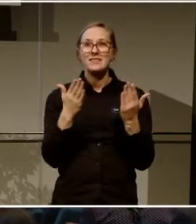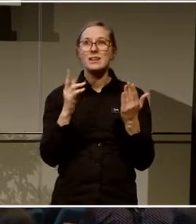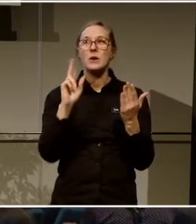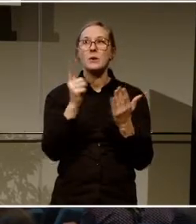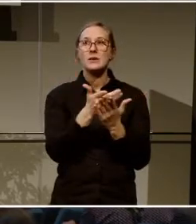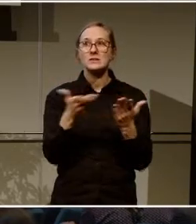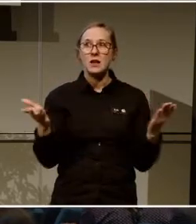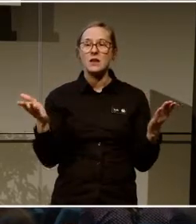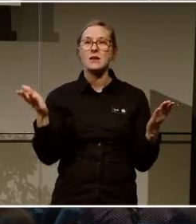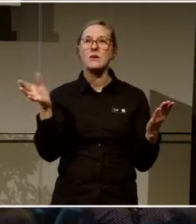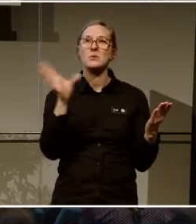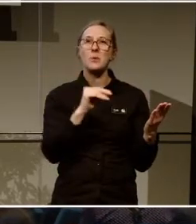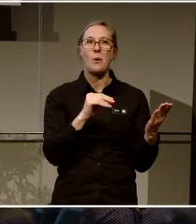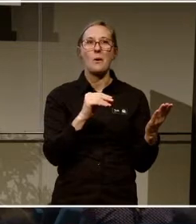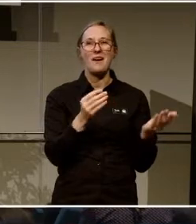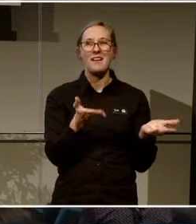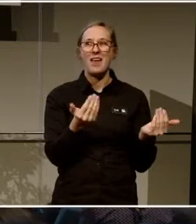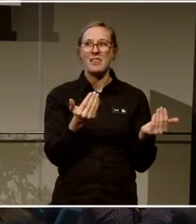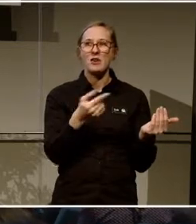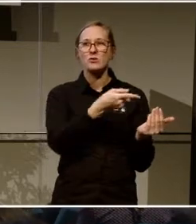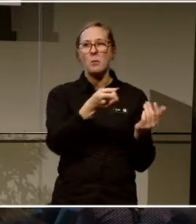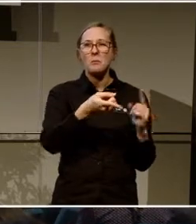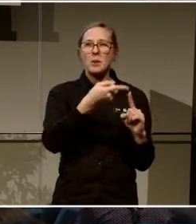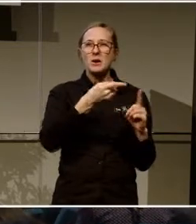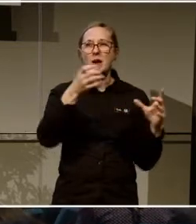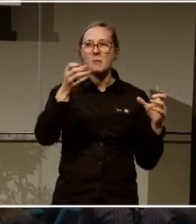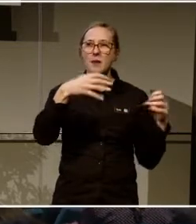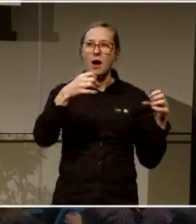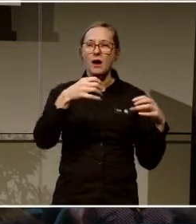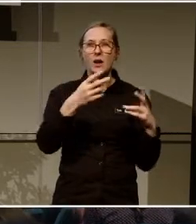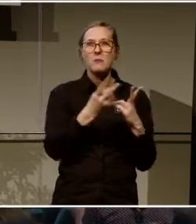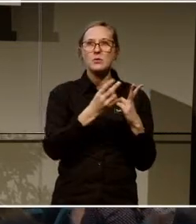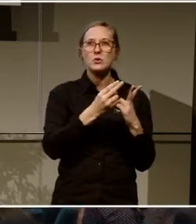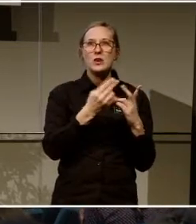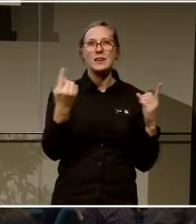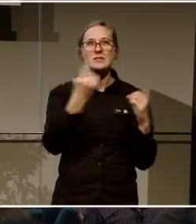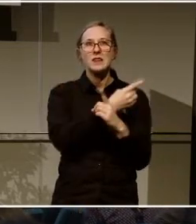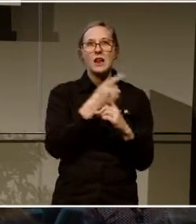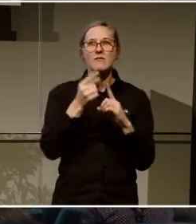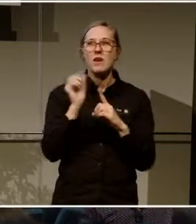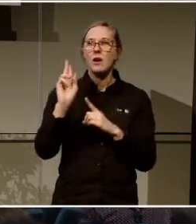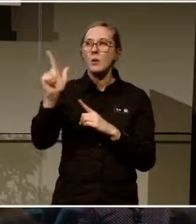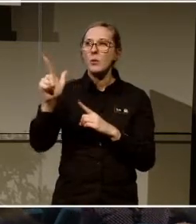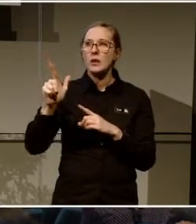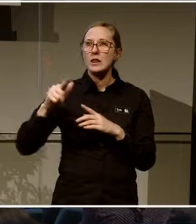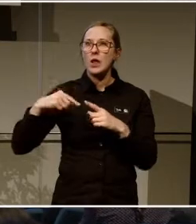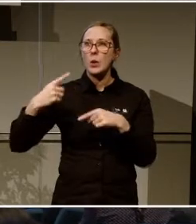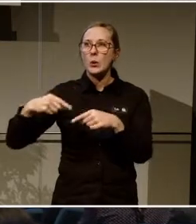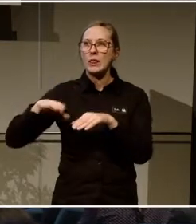blir det lättare för utställarna som har börjat packa ihop. Utan ni liksom går dit mot rulltrapporna istället. Så kommer ni ju ut den vägen.